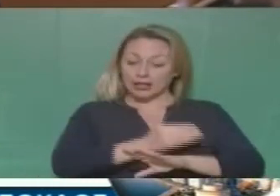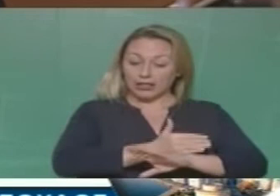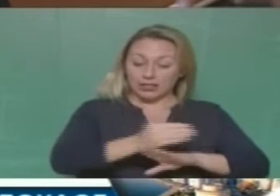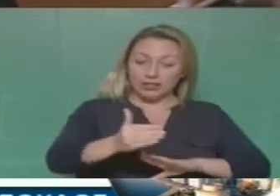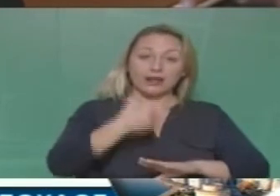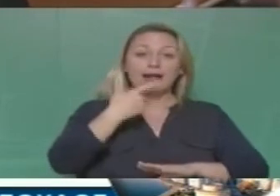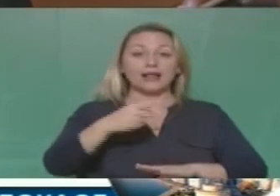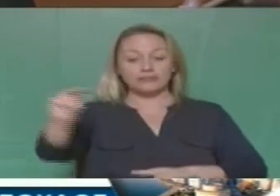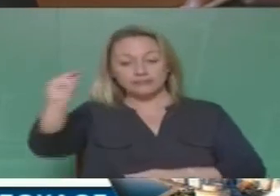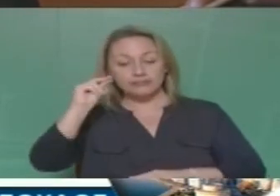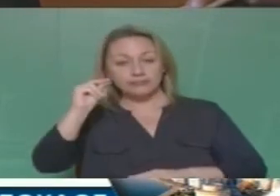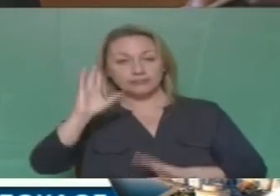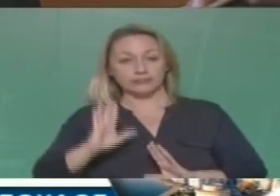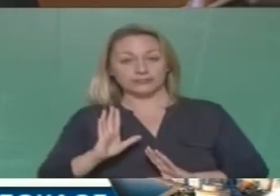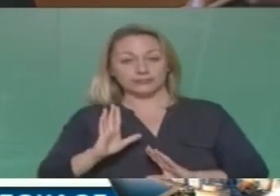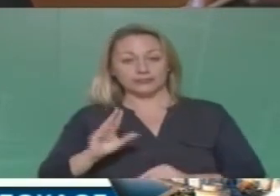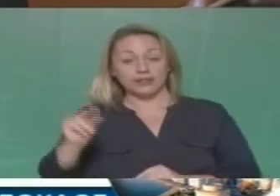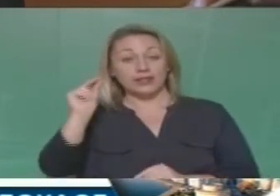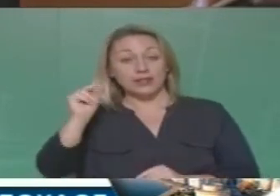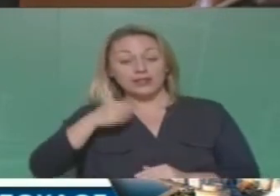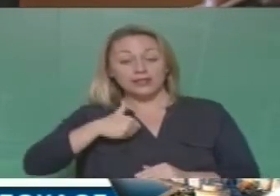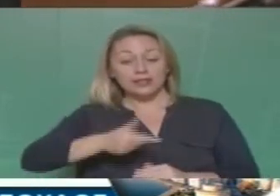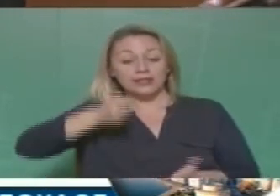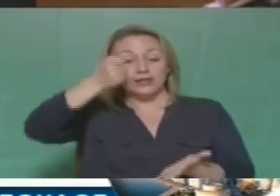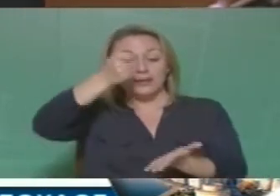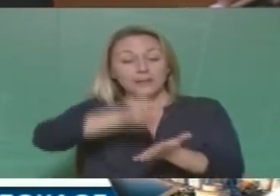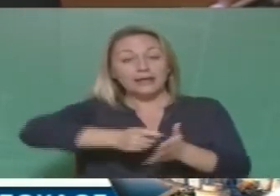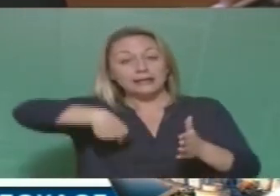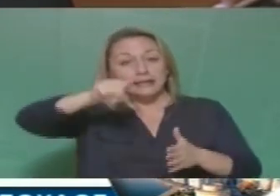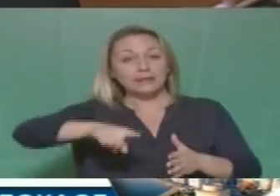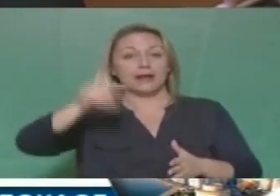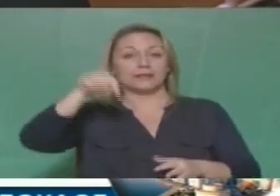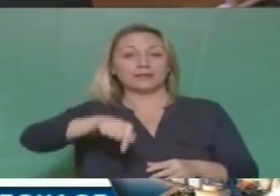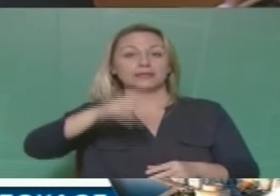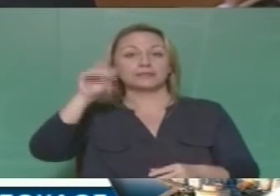δεσμεύεται ότι θα πληρώσει την ημέρα που πρέπει.